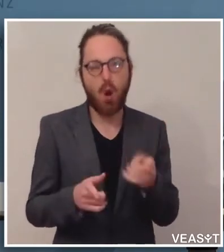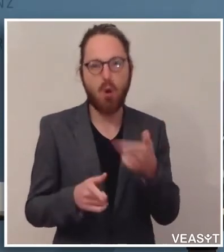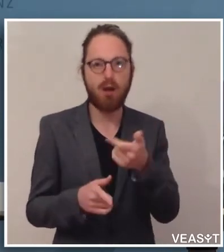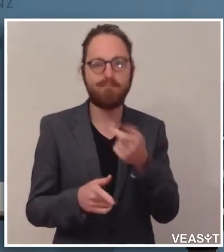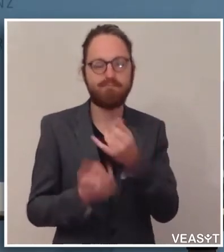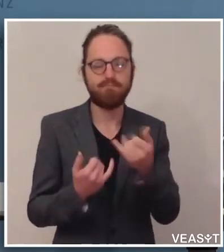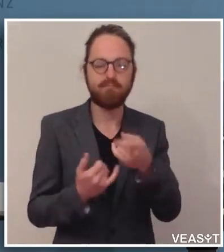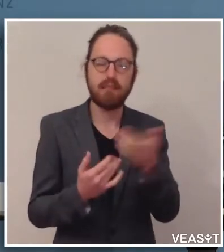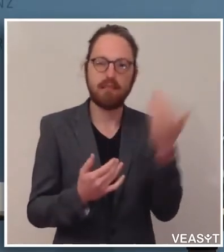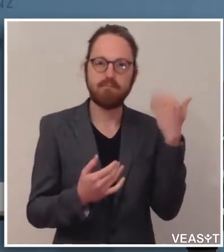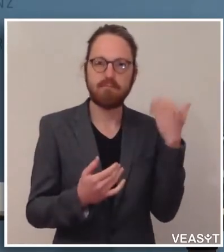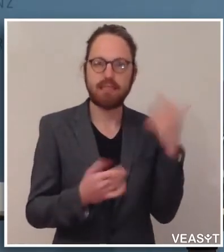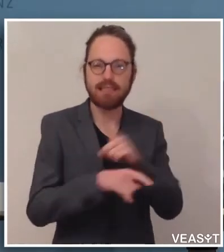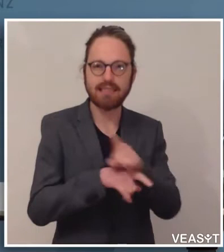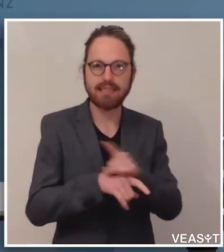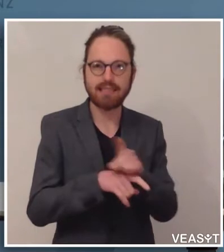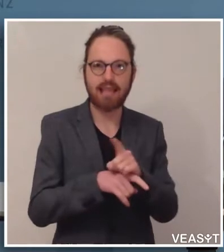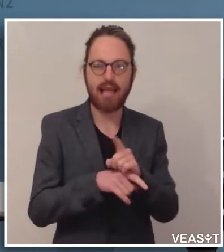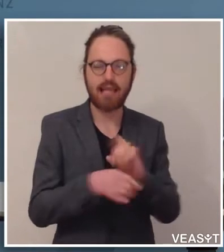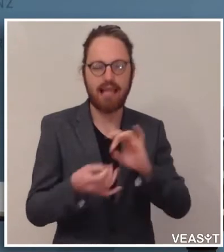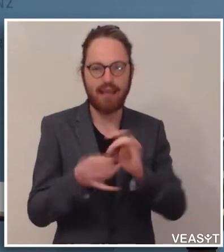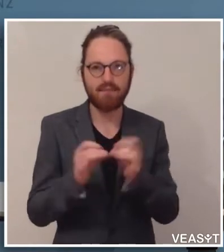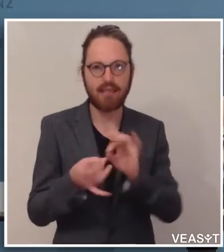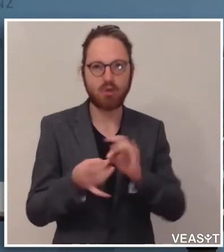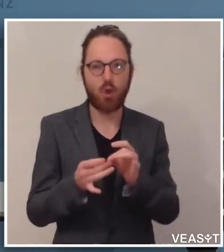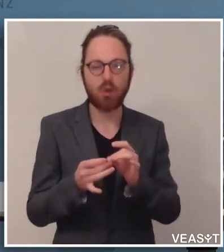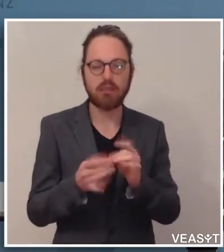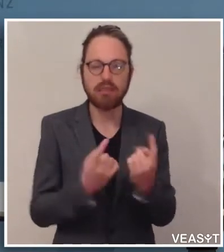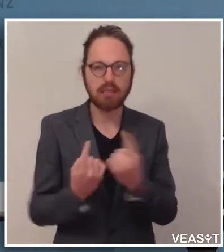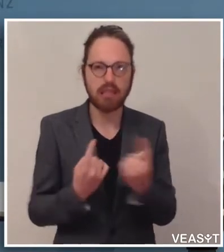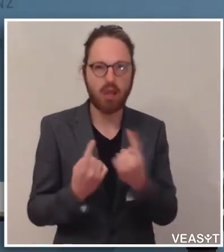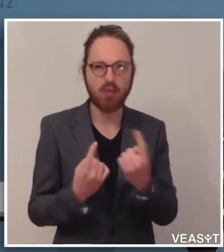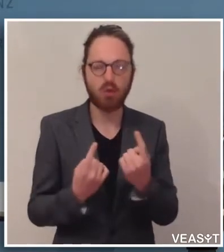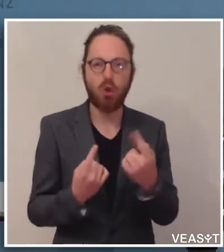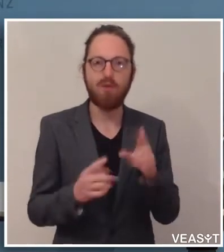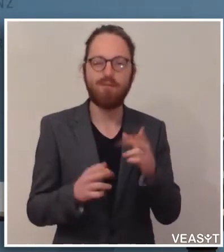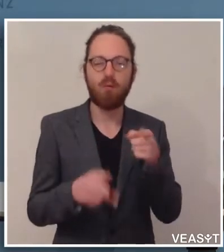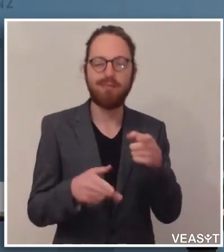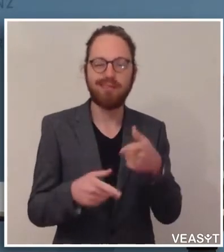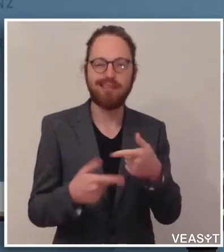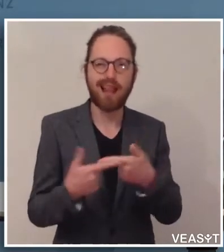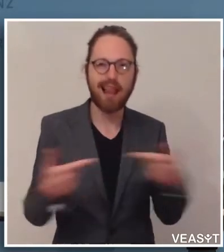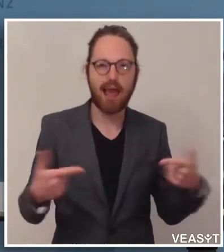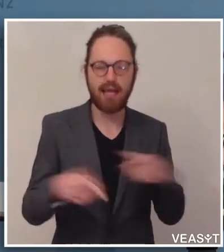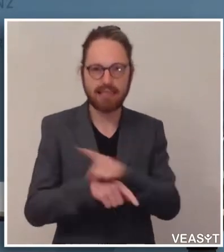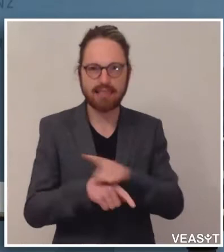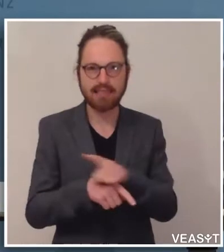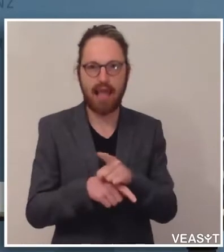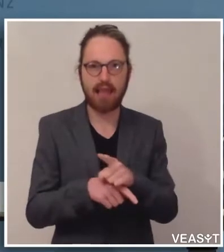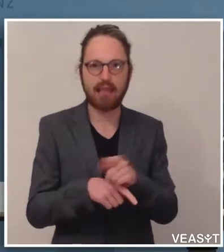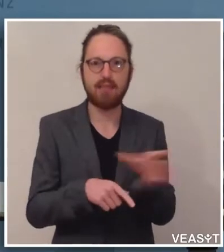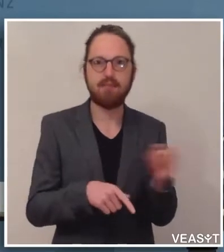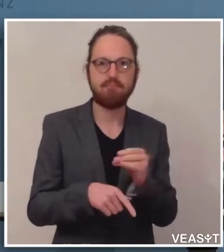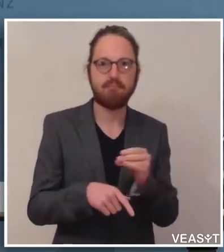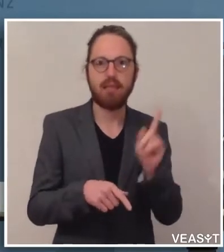der vorhergehenden Infektionssituation, weil das natürlich eine längere Vorlaufzeit hat. Infektion, Inkubationszeit,